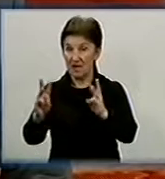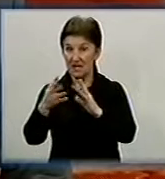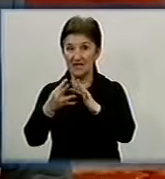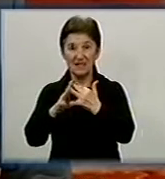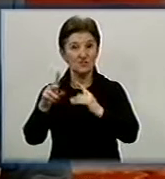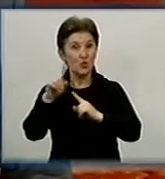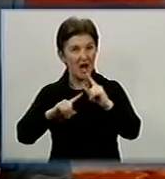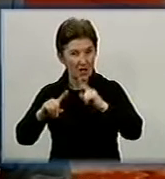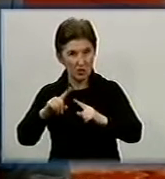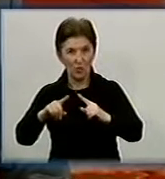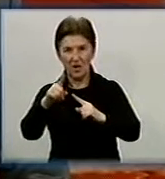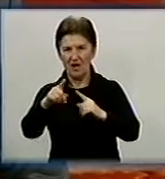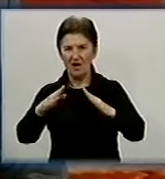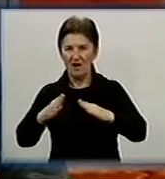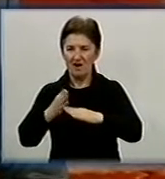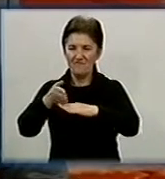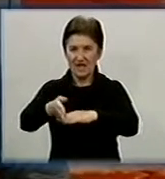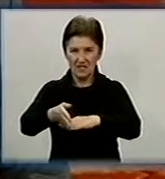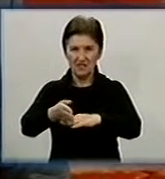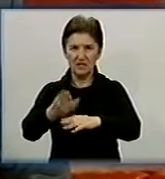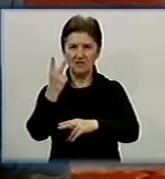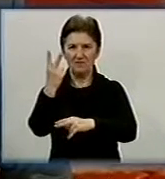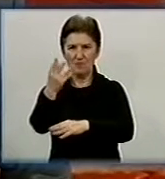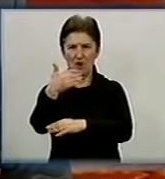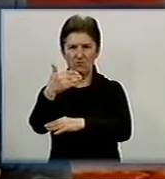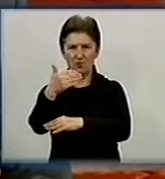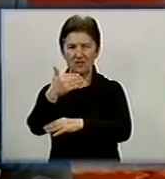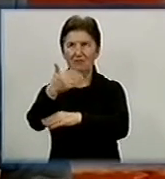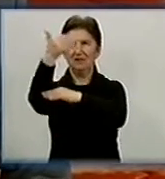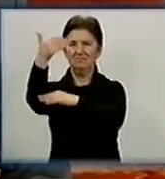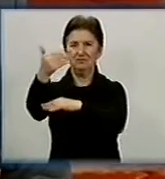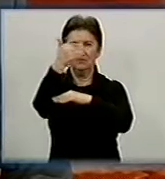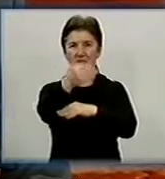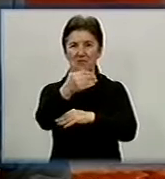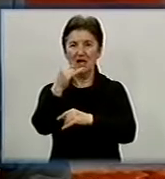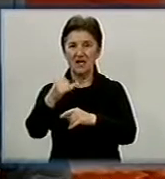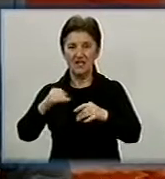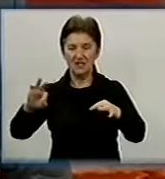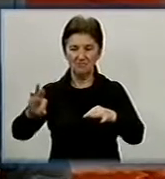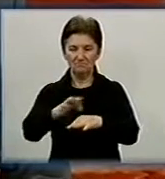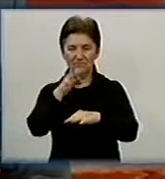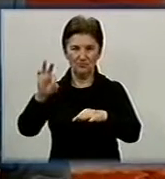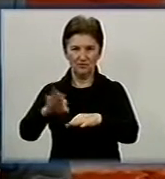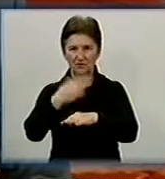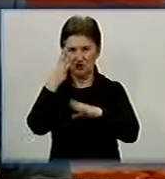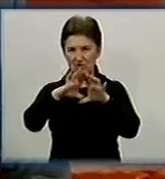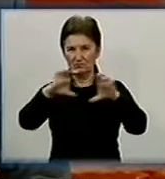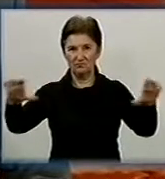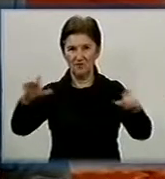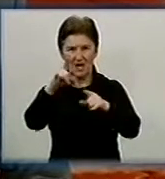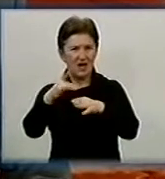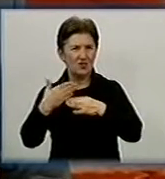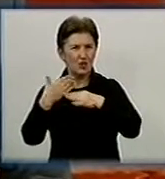до палаючого приміщення зломисники прикрили двома прапорами та вишитим рушником. Крім цього, невідомі побили шипки і винесли